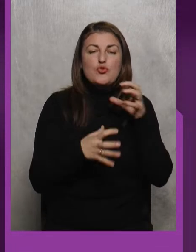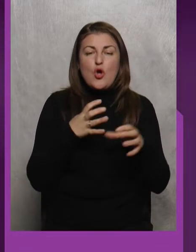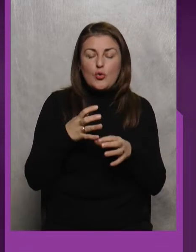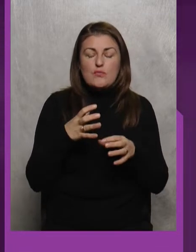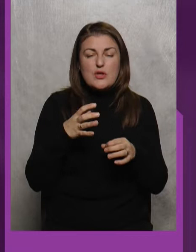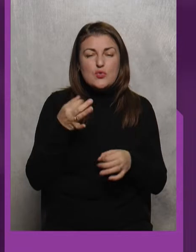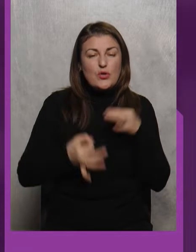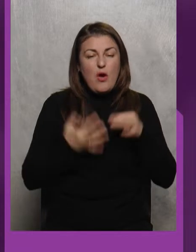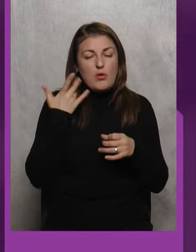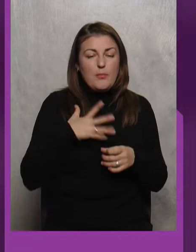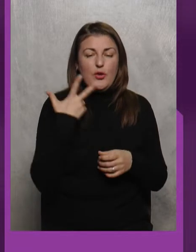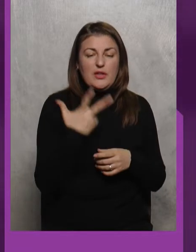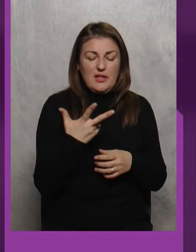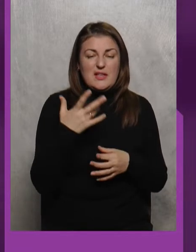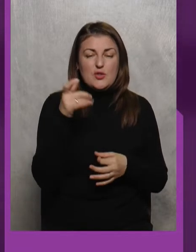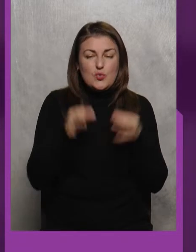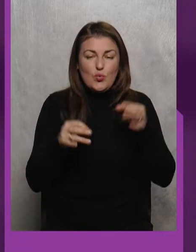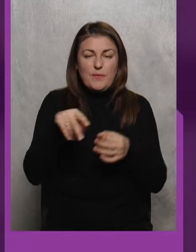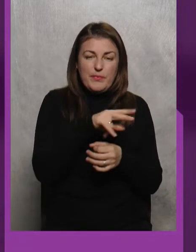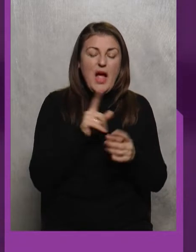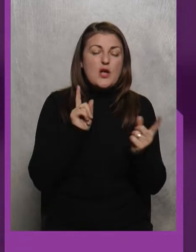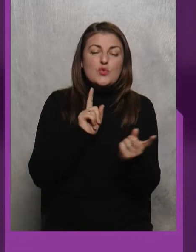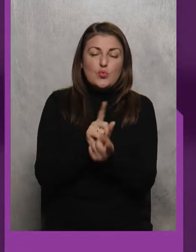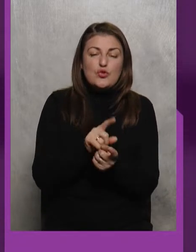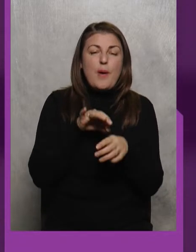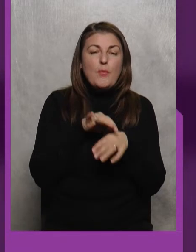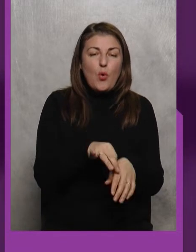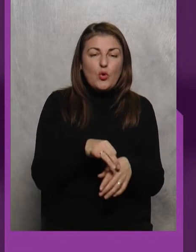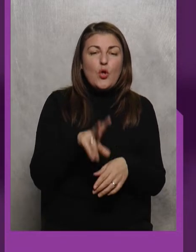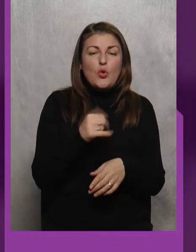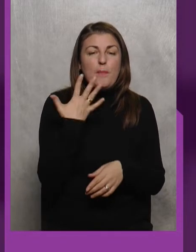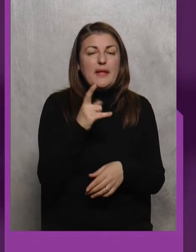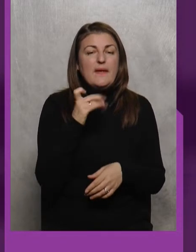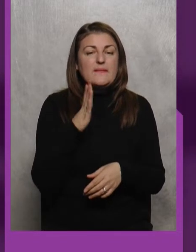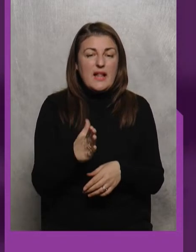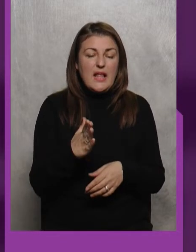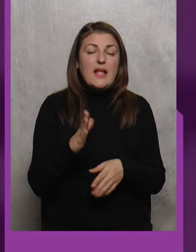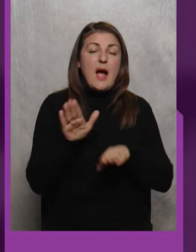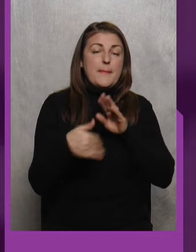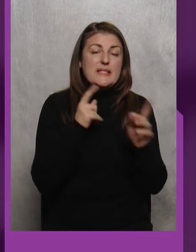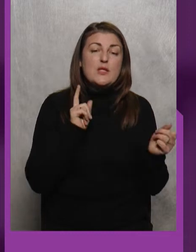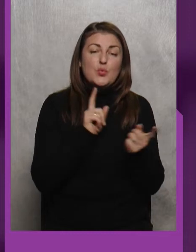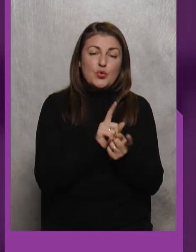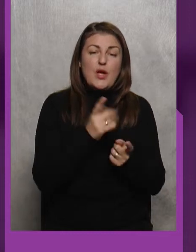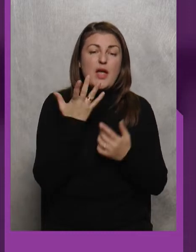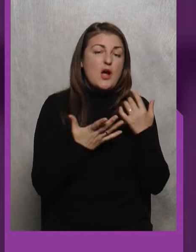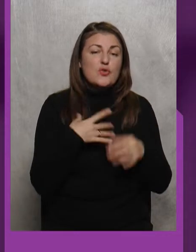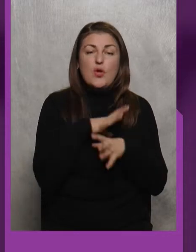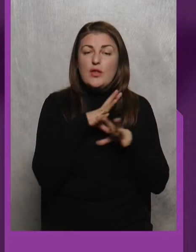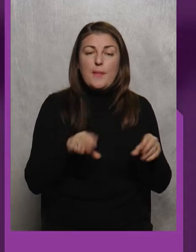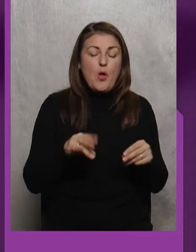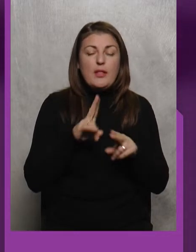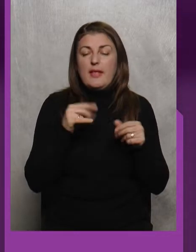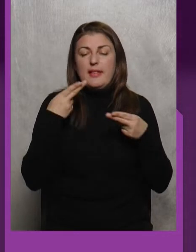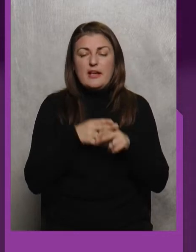Три судді Сутичка Проходила До П'яти хвилин Після сутички Якщо не було Ні